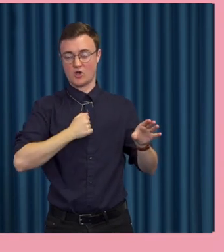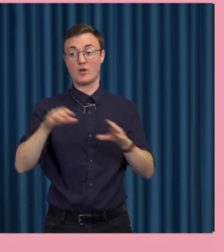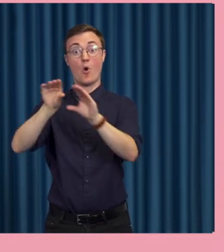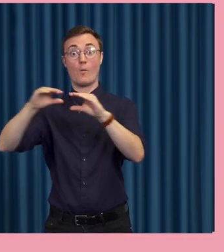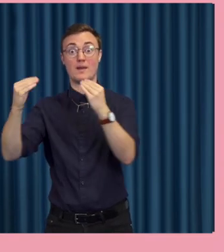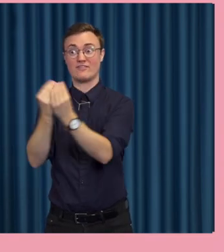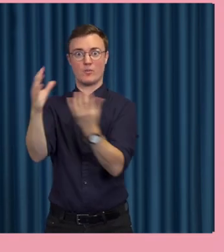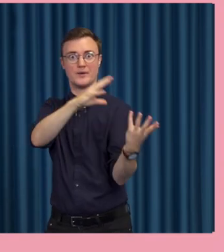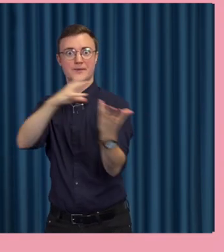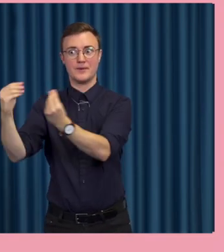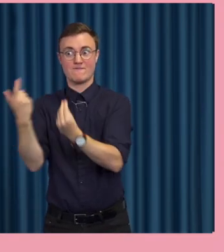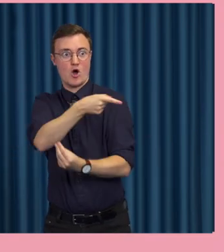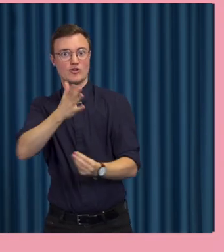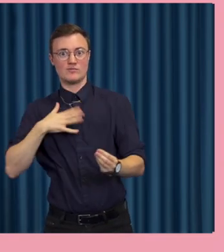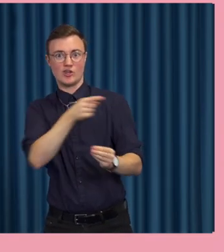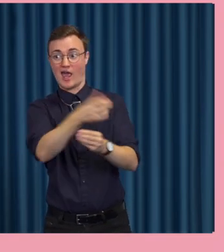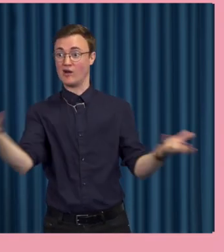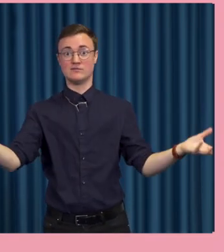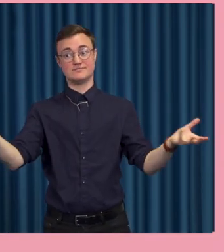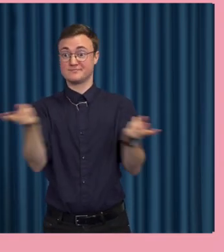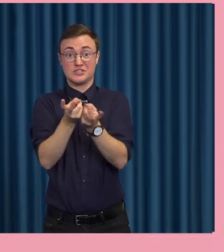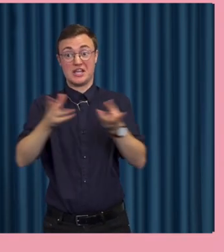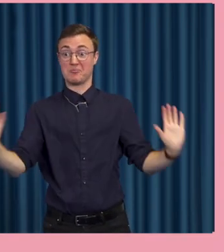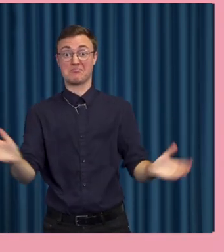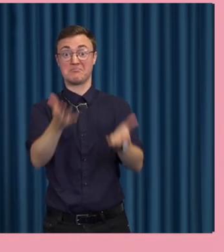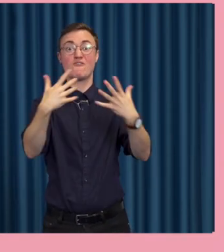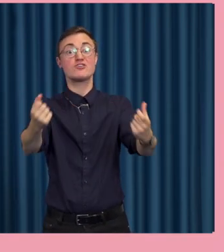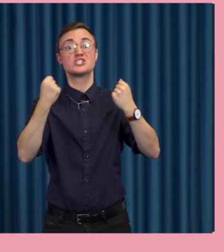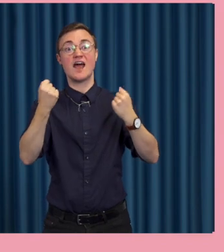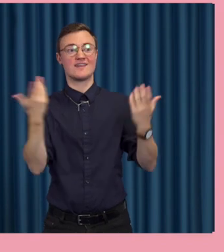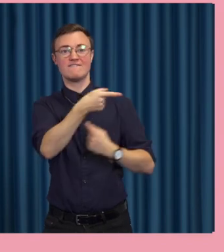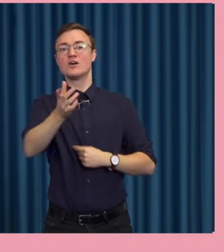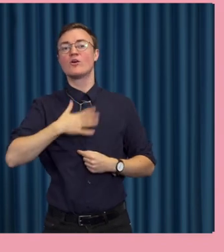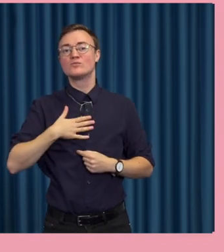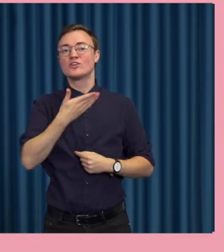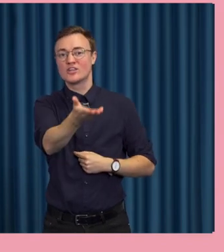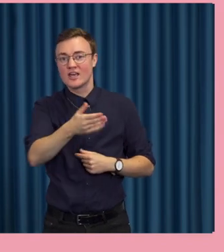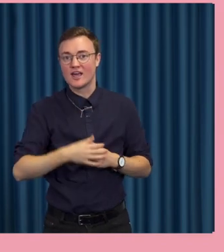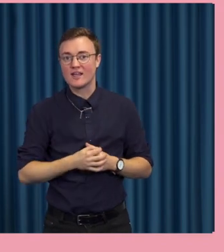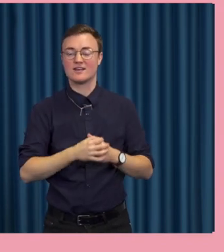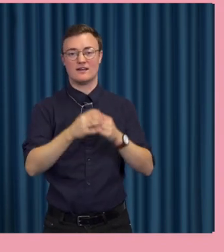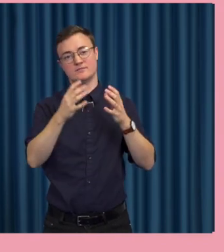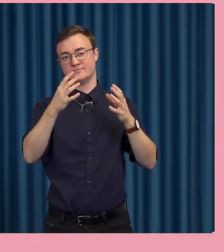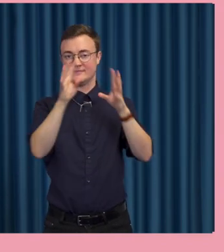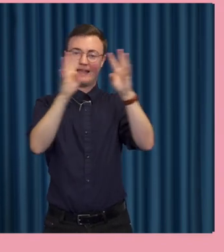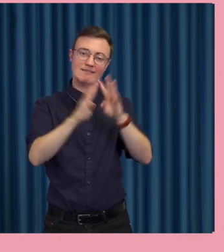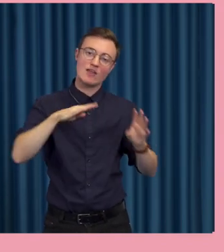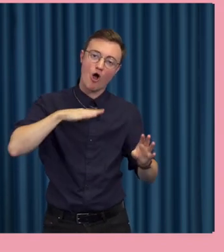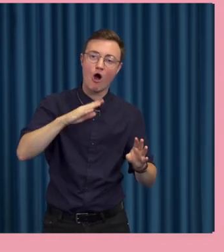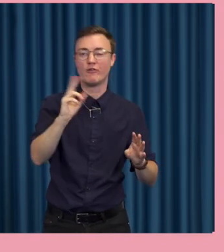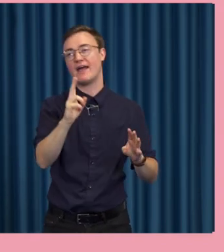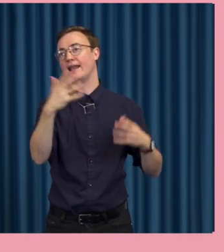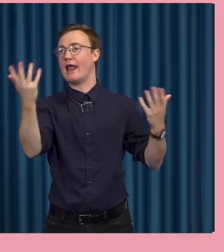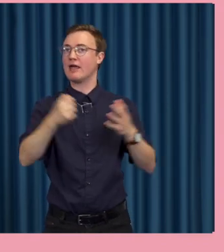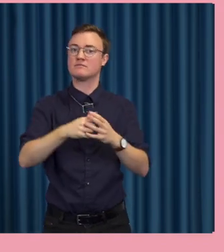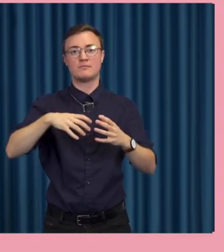slags plattformsbaserad lärande automation bara stimulera eller reproducera, till och med förstärka näthatet eller